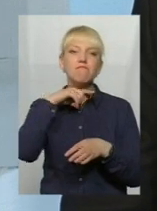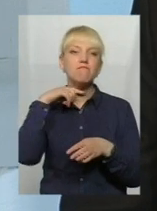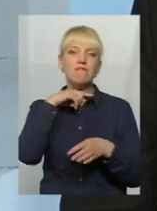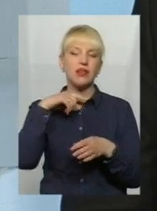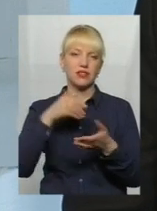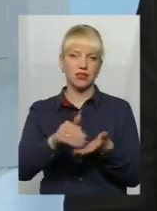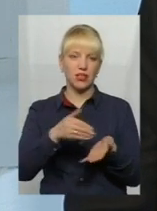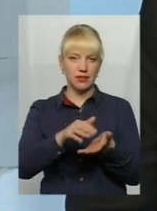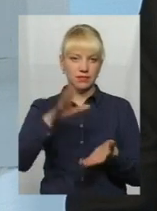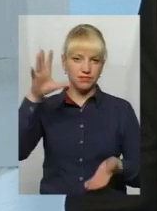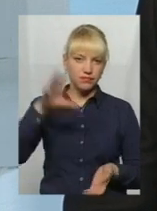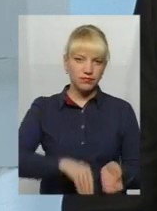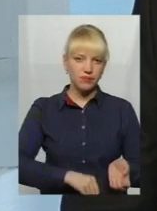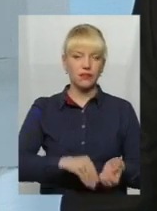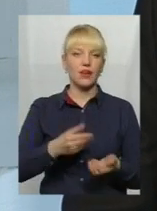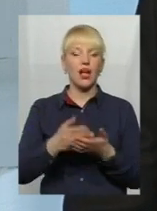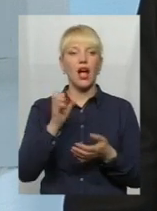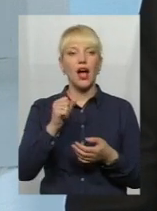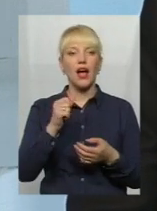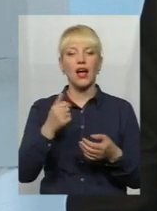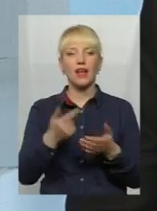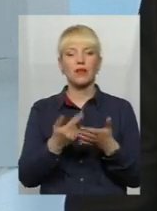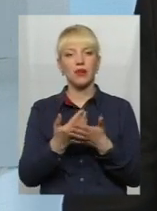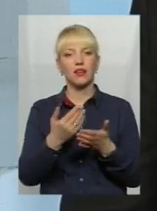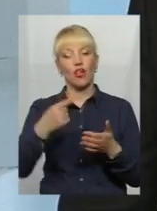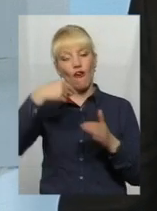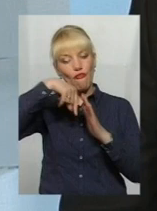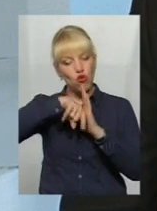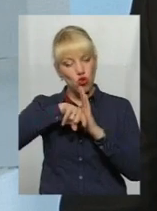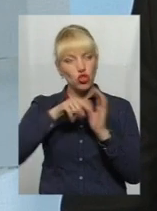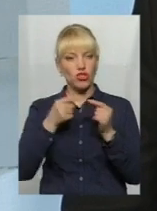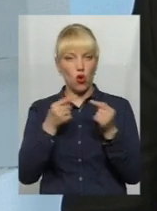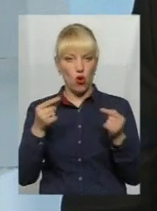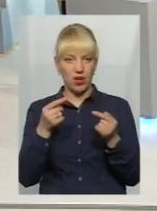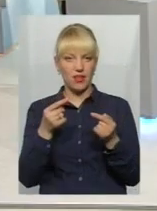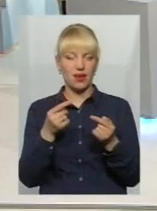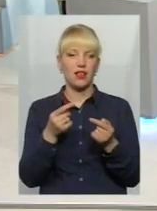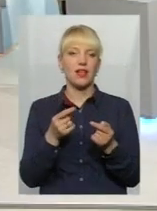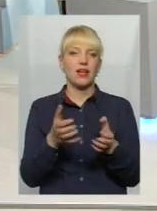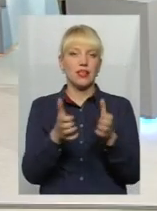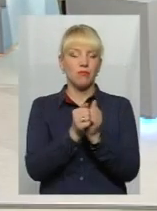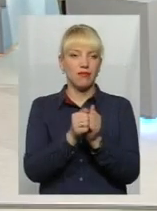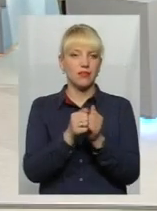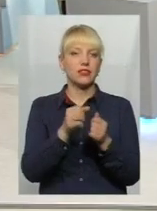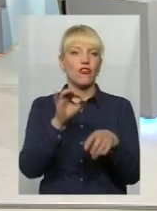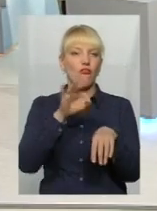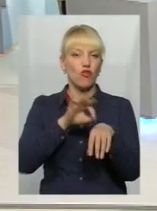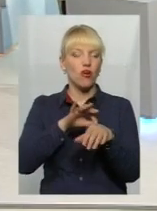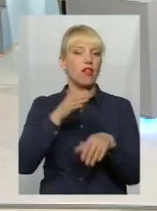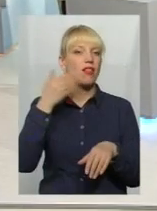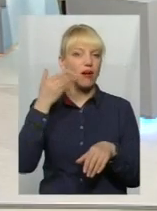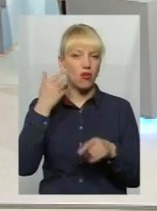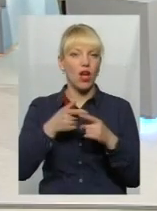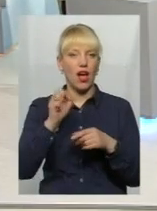можемо і не побачити, а в імпатичних вузлах, внутрішніх органах, в інших частинах, певних, це вже більш фахівці знають, є певні